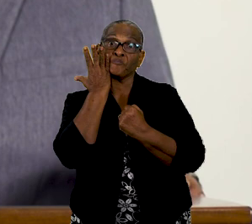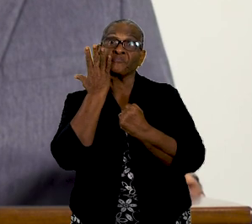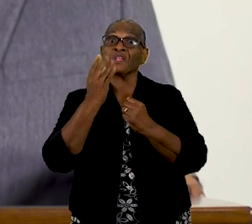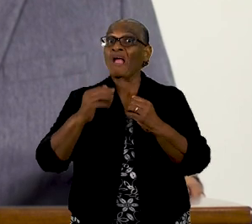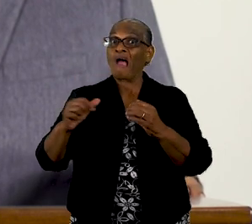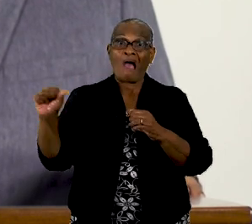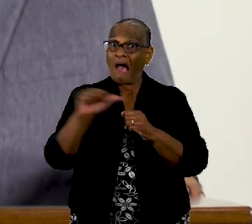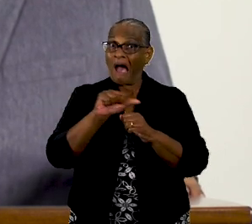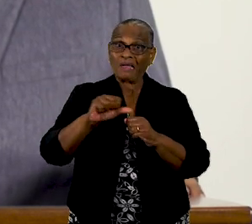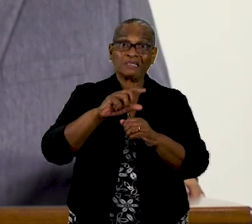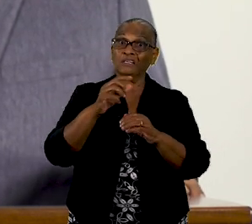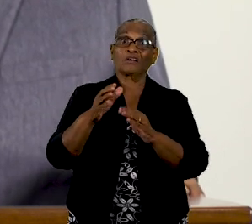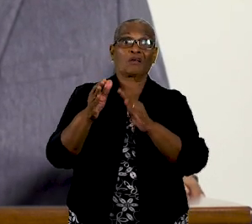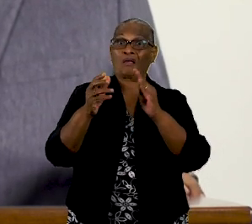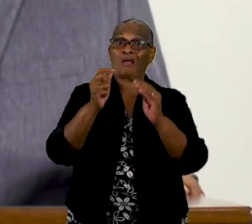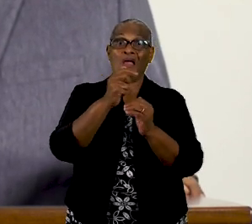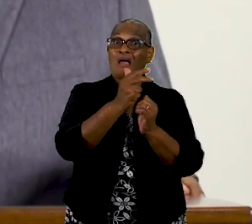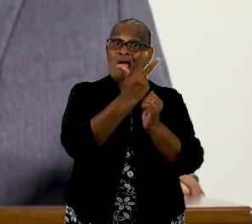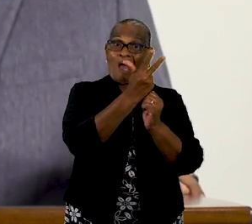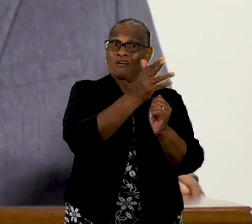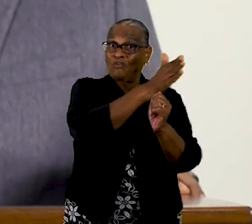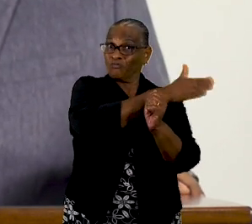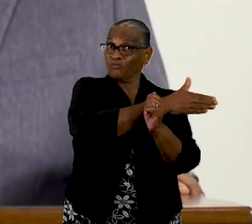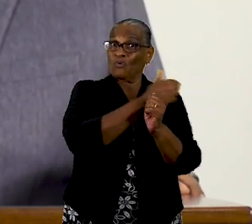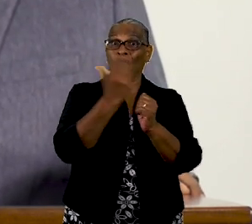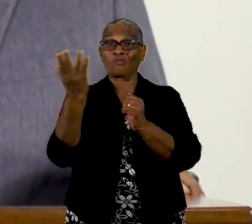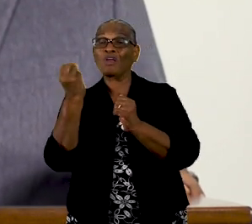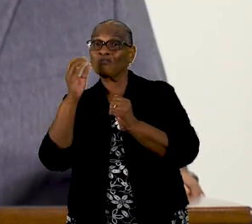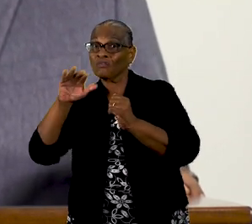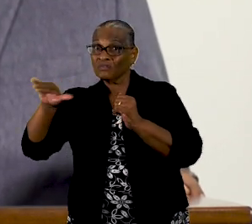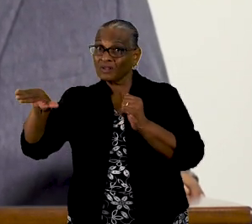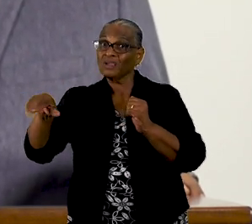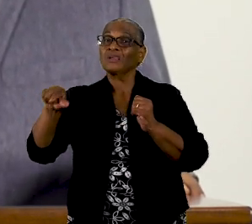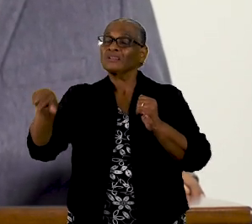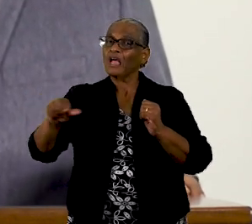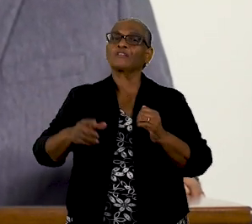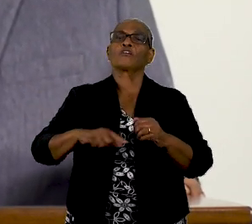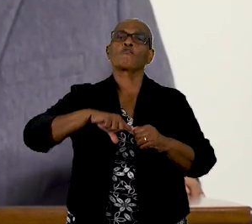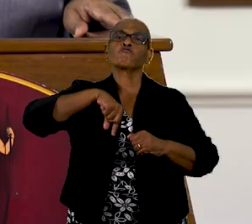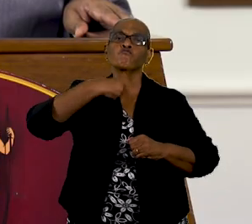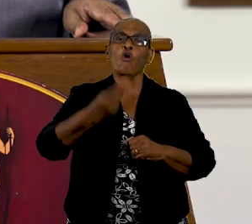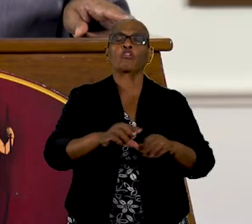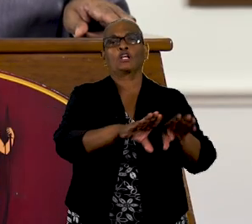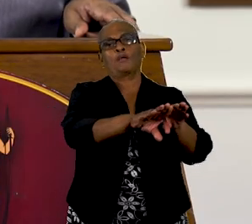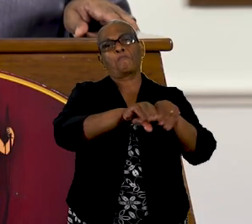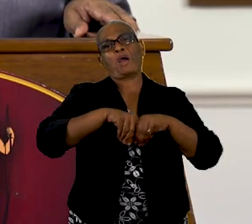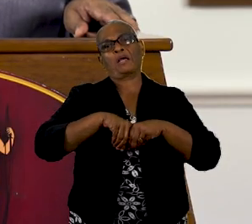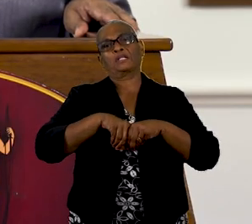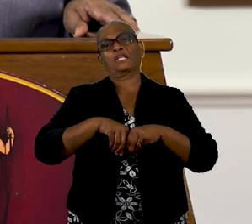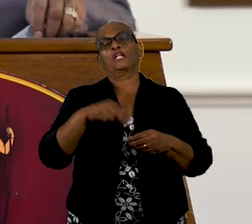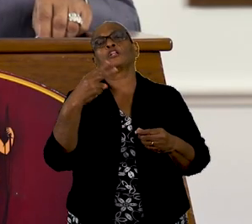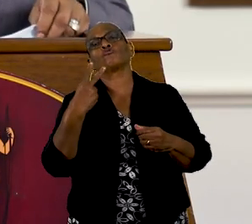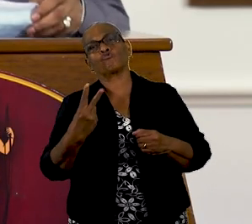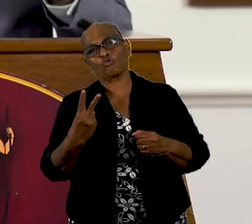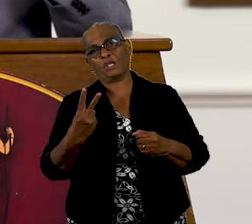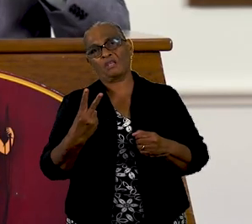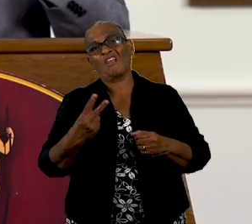Buiten de tijden van het uitgangsverbod gelden de volgende maatregelen. Maatregel 2.